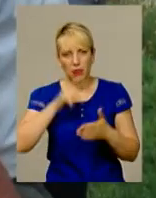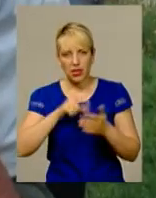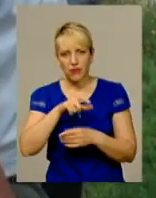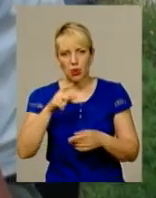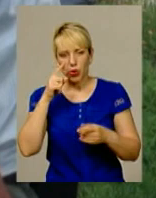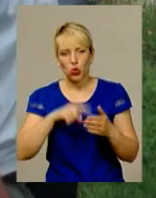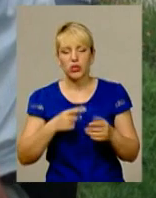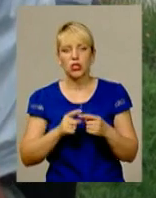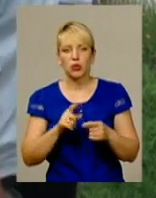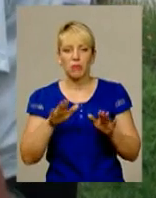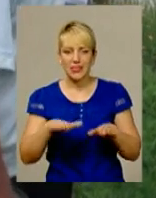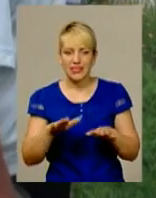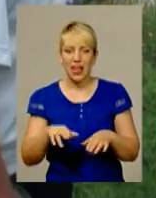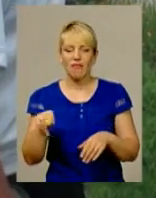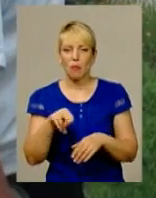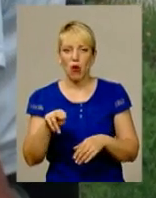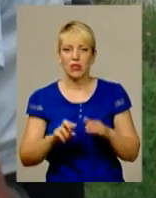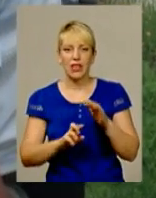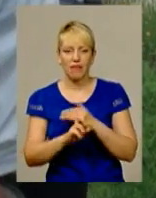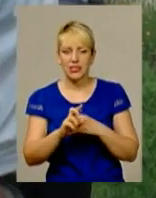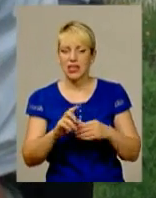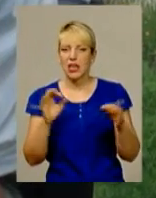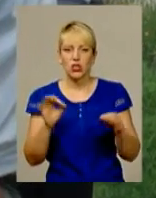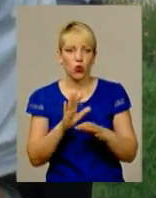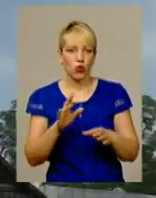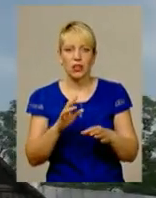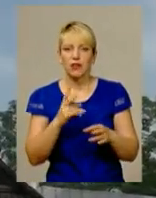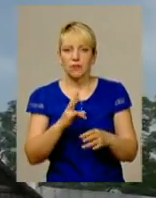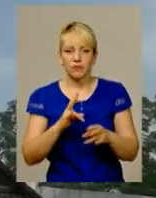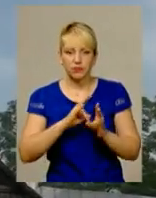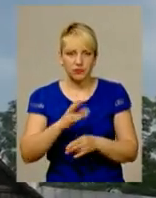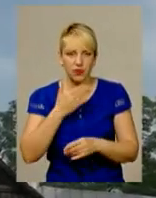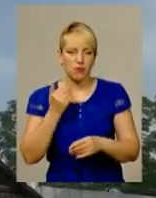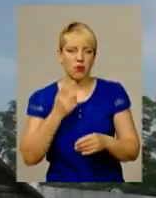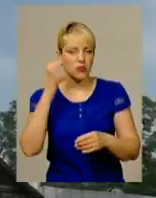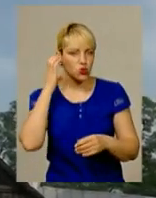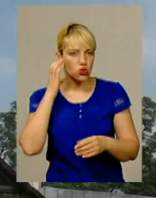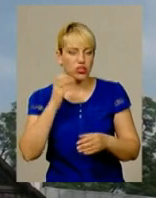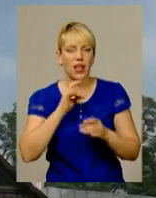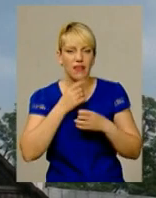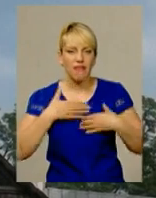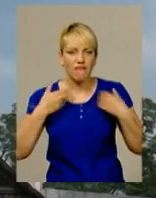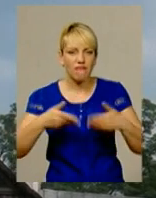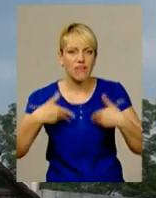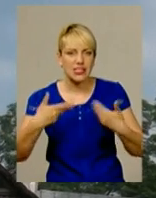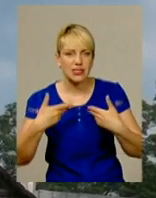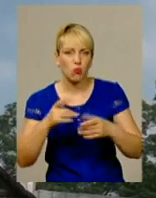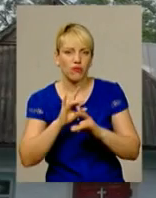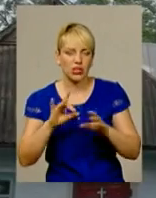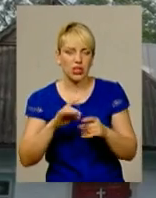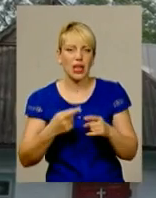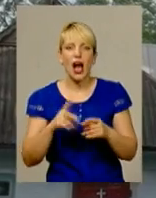місцевої православної церкви ніколи не відмовляє у допомозі, завжди вислухає та висповідає. А анонімні скарги на нього,